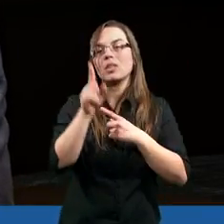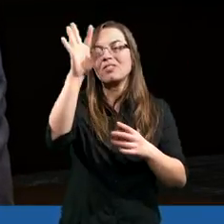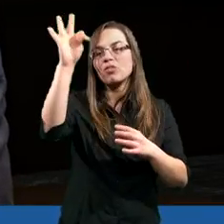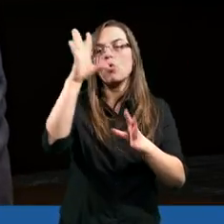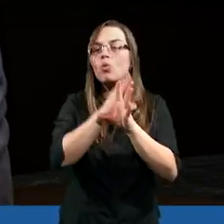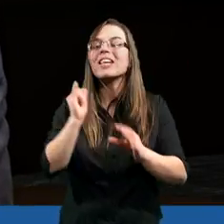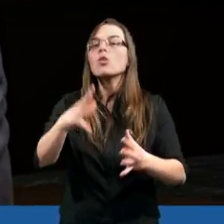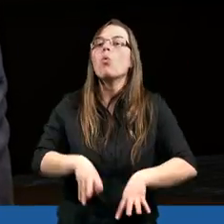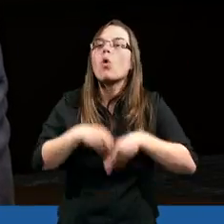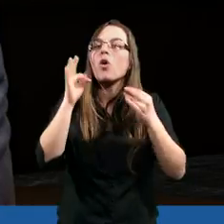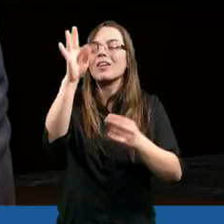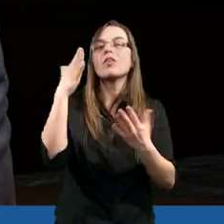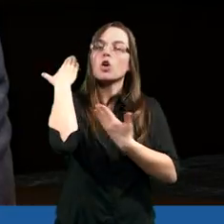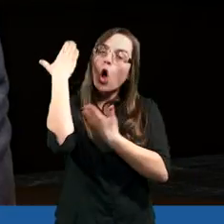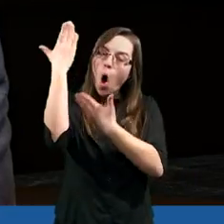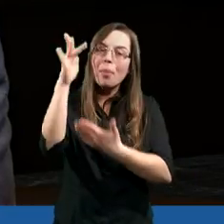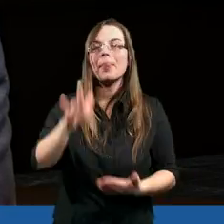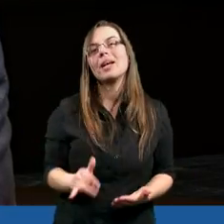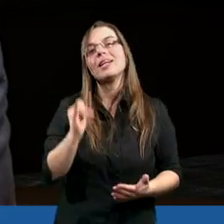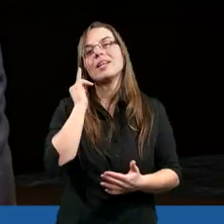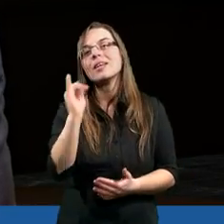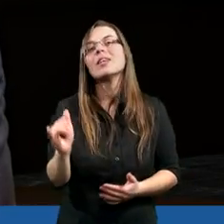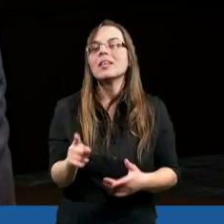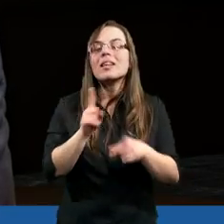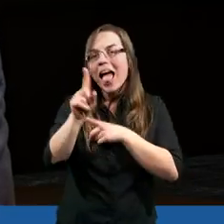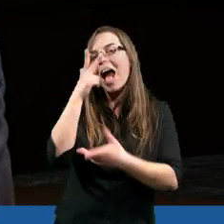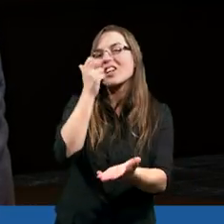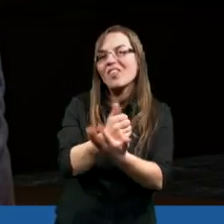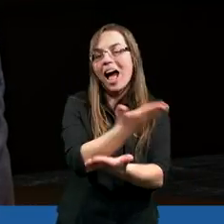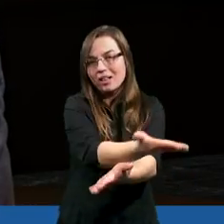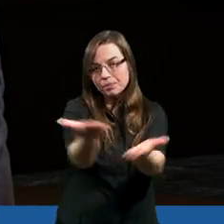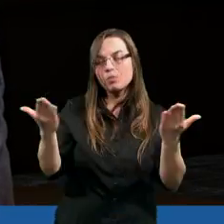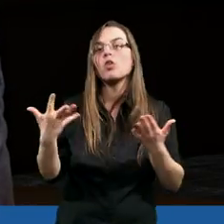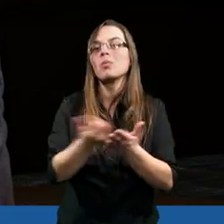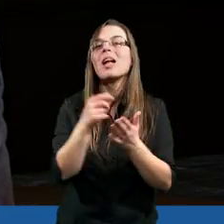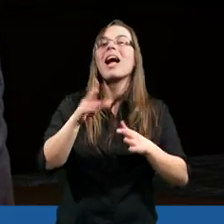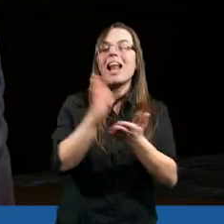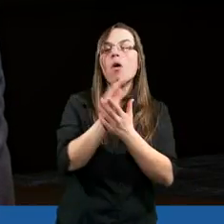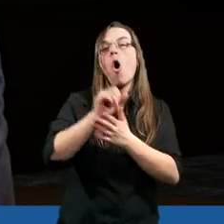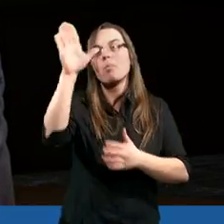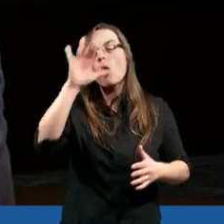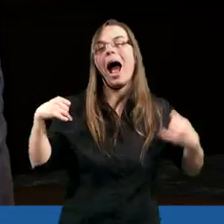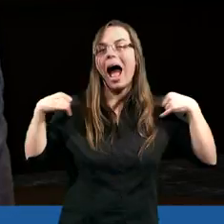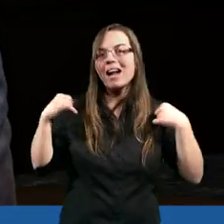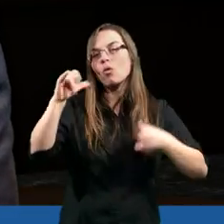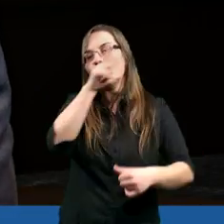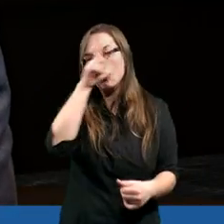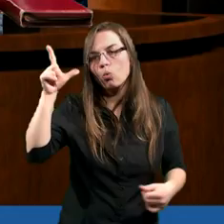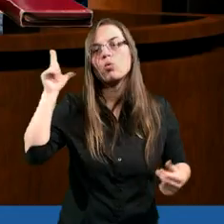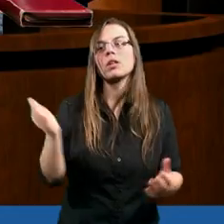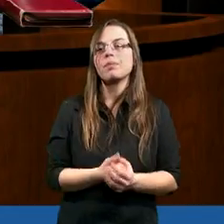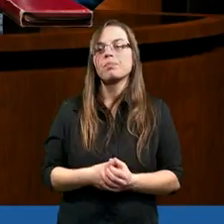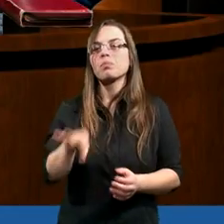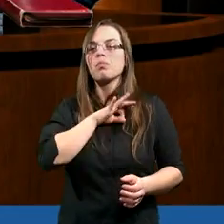to w sposób uroczysty, godny i na świadków biorąc zarówno Boga, aniołów, jak i ludzi.